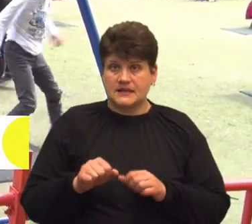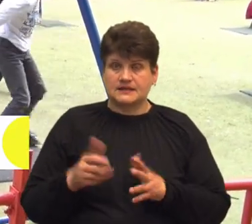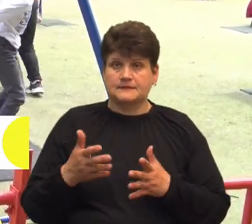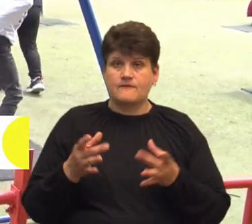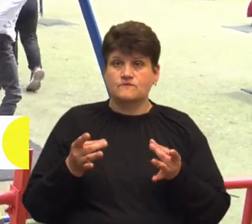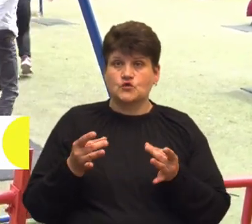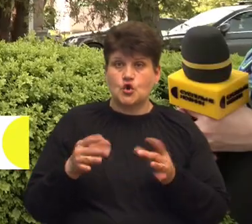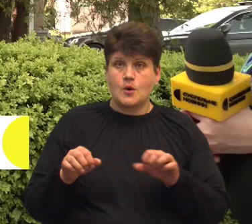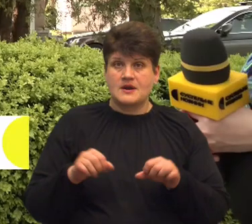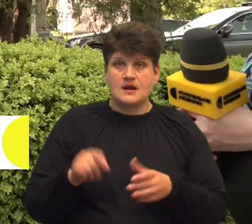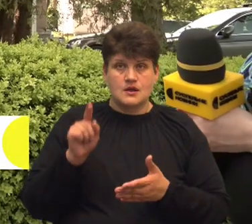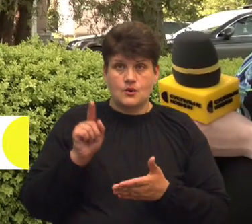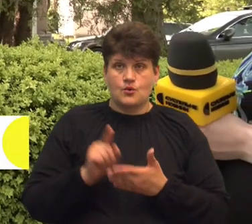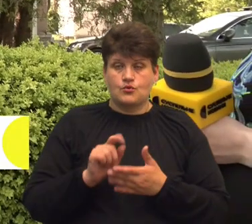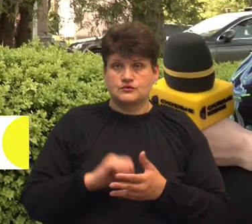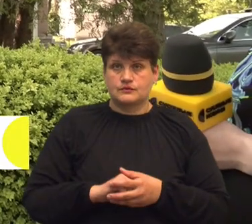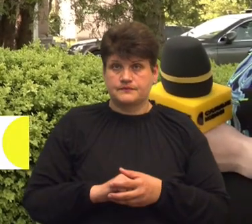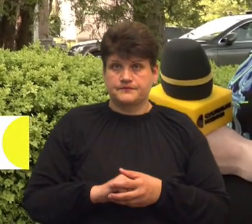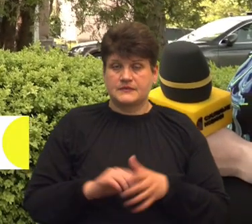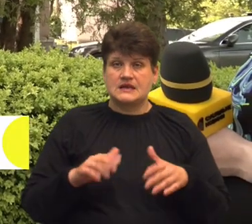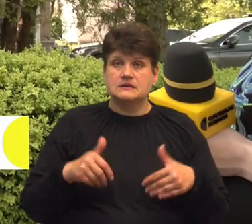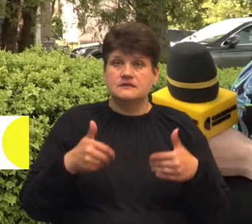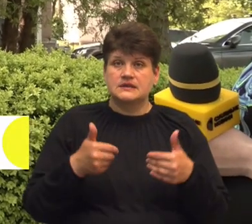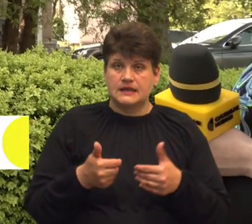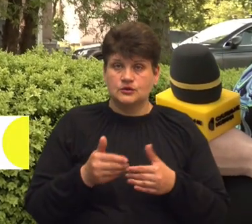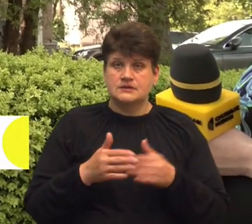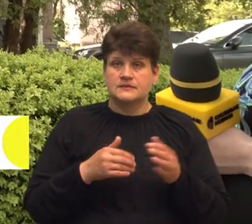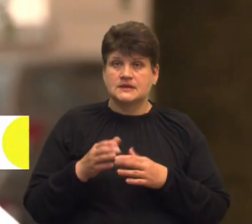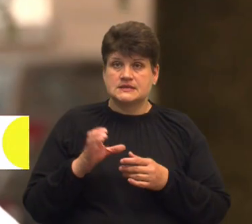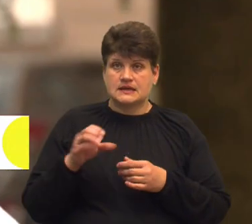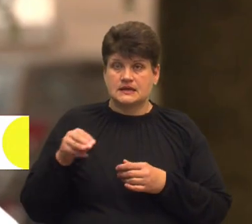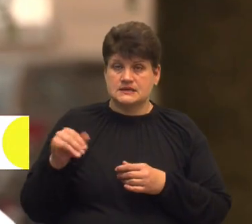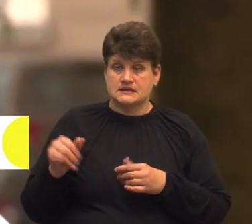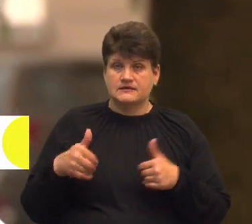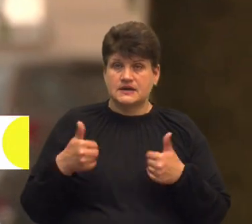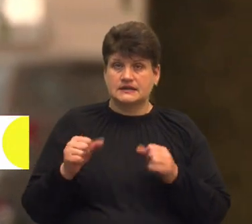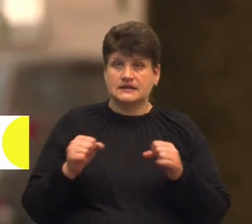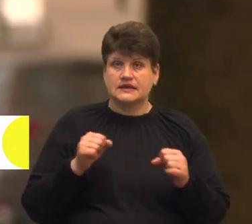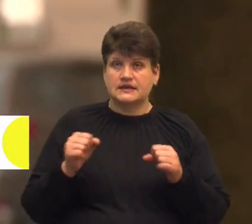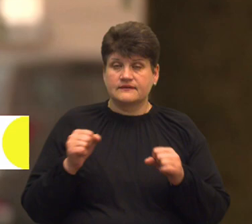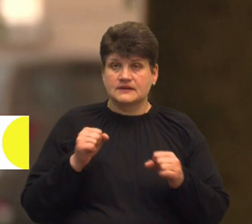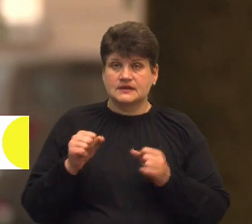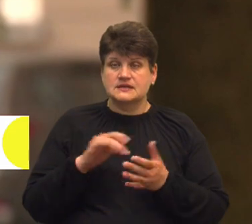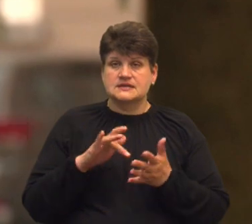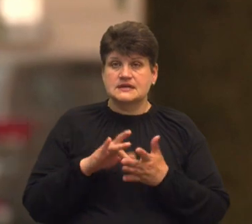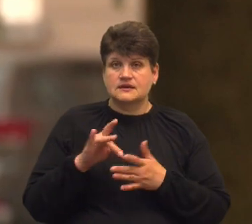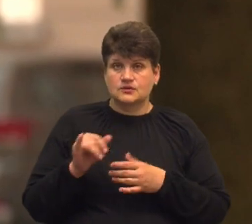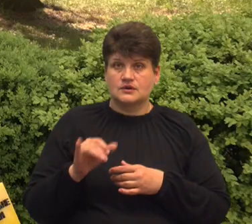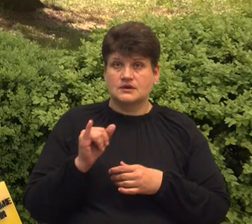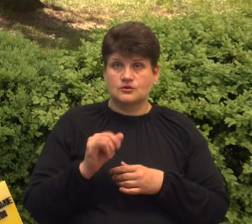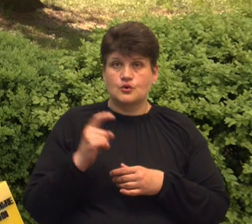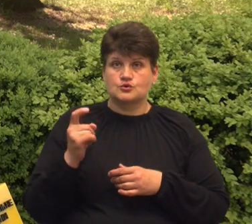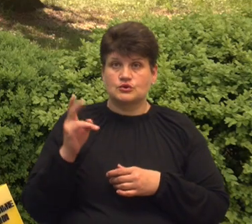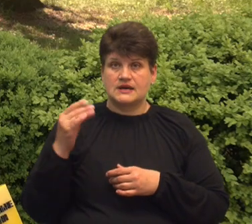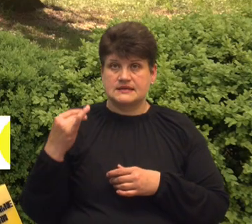прибирання обов'язкове. Звертатися до спеціалістів радить і керівник обласного центру клінічної імунології та алергології Ігор Господарський.